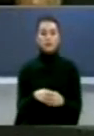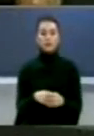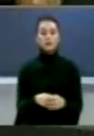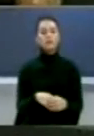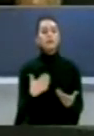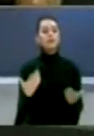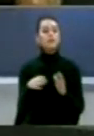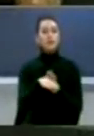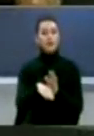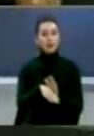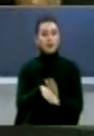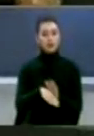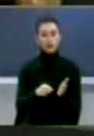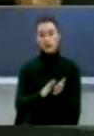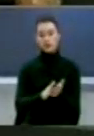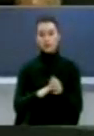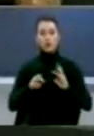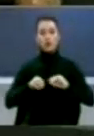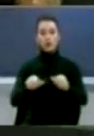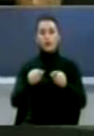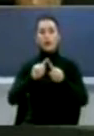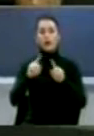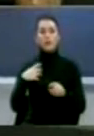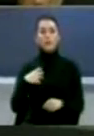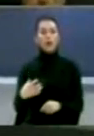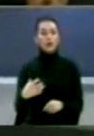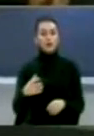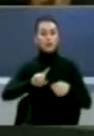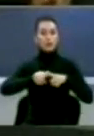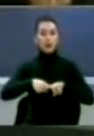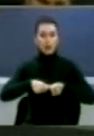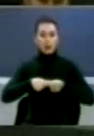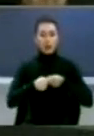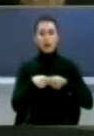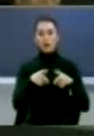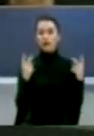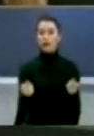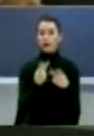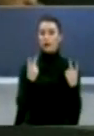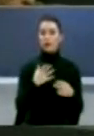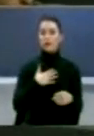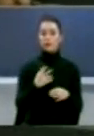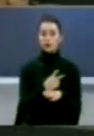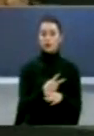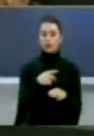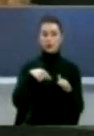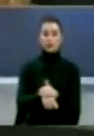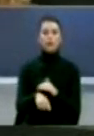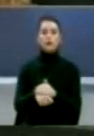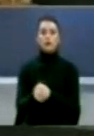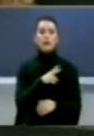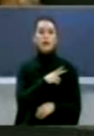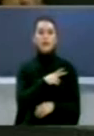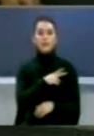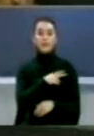nëntoksore do të ishte ligjët tjetëri që do të juridizon të pronsi në republikës ndaj resurs të vendrë nëntoksore Këj